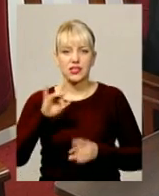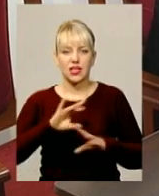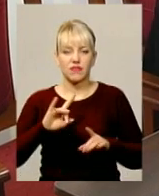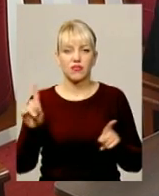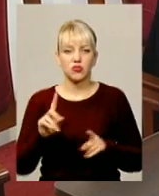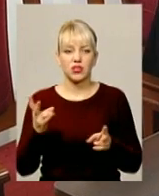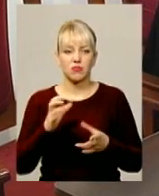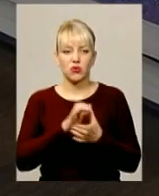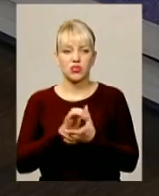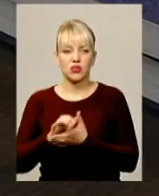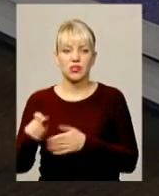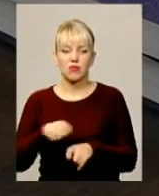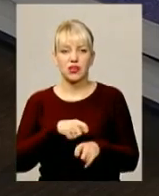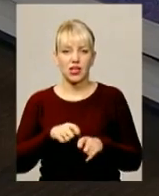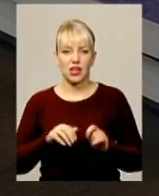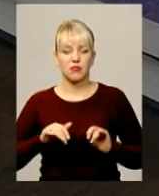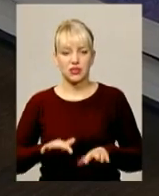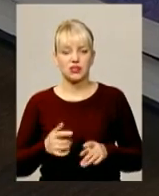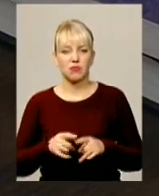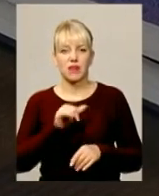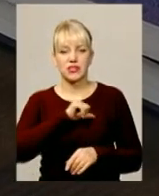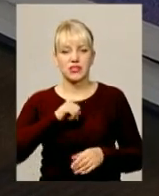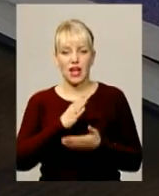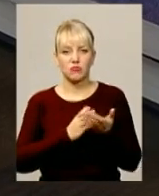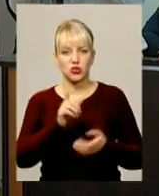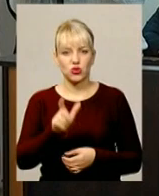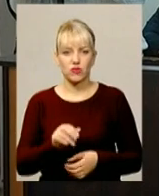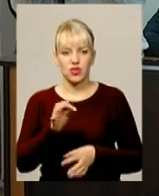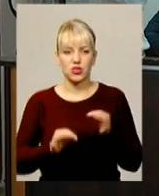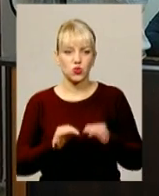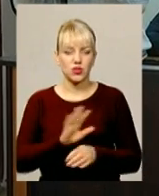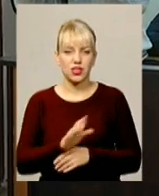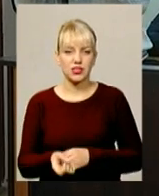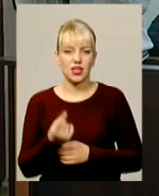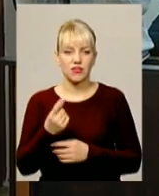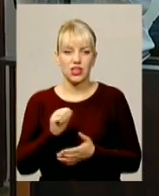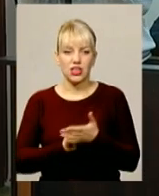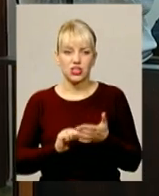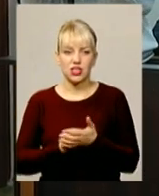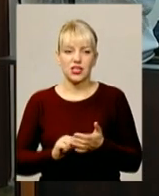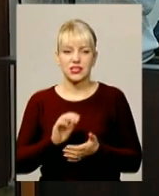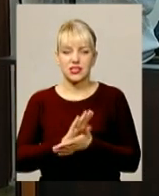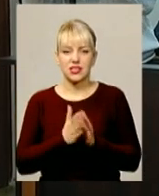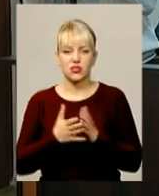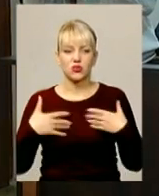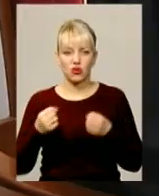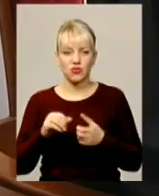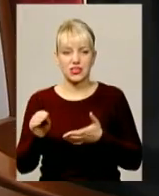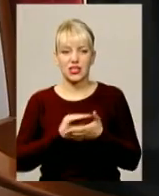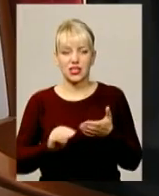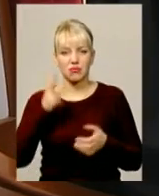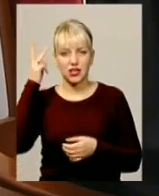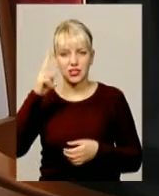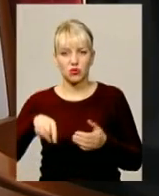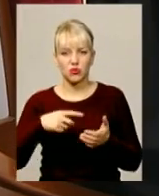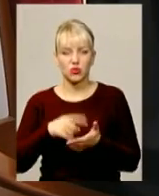необхідно ознайомитись з матеріалами справи. Сам же чиновник на судове засідання не з'явився через стан здоров'я. Нагадаю, секретаря Хмельницької